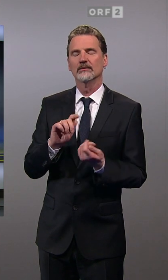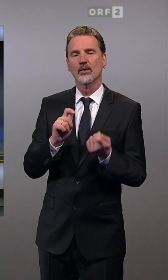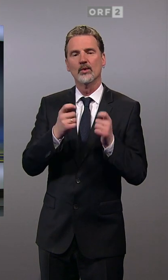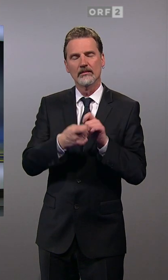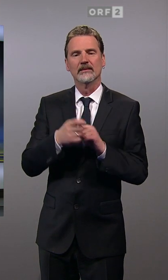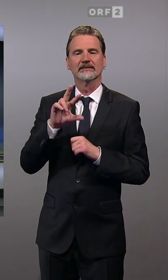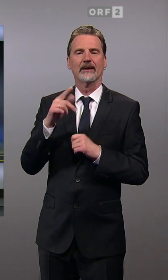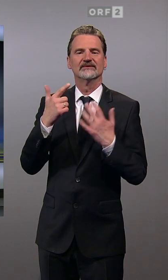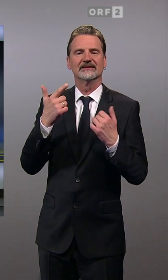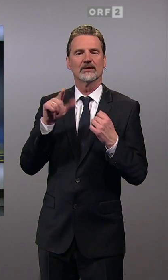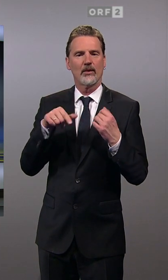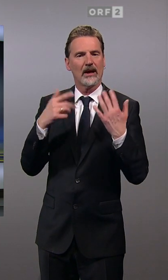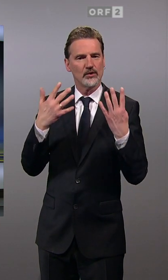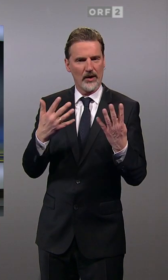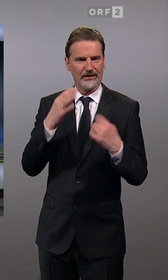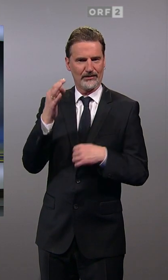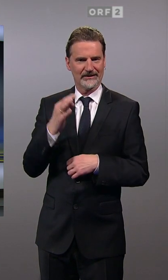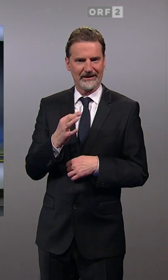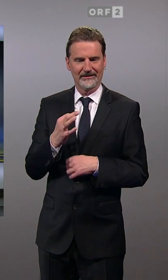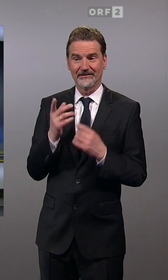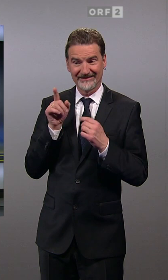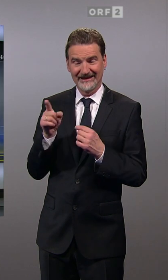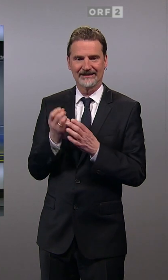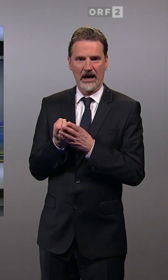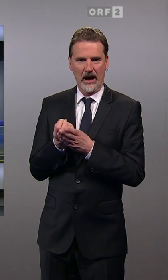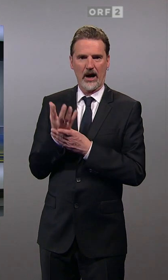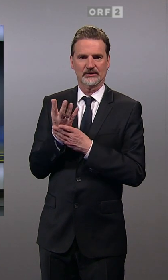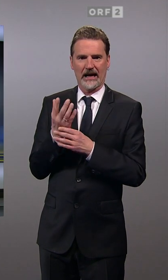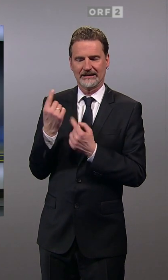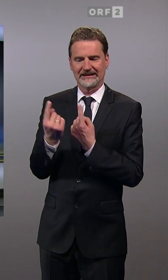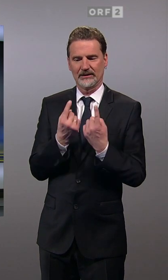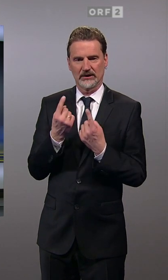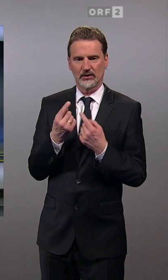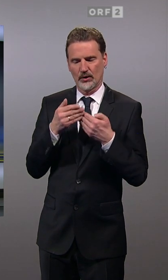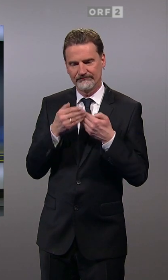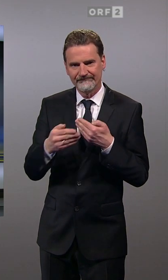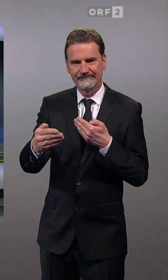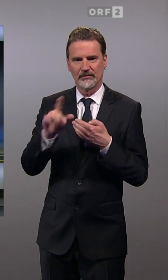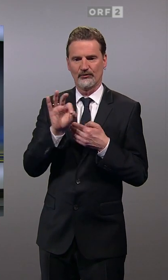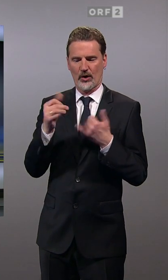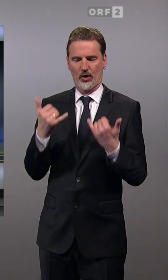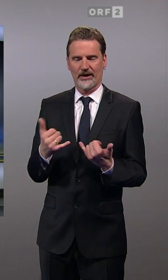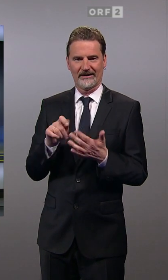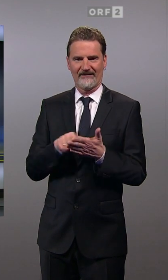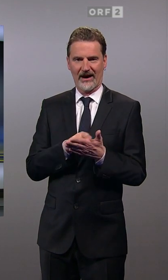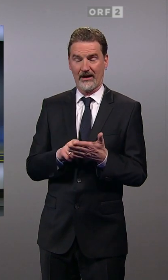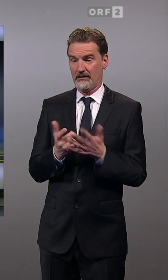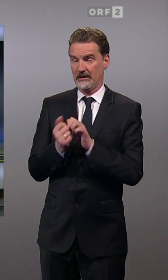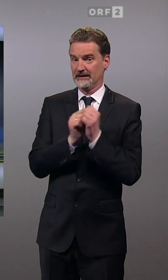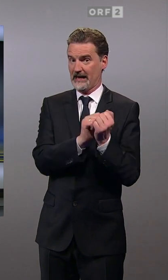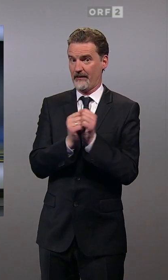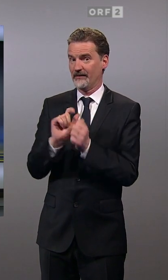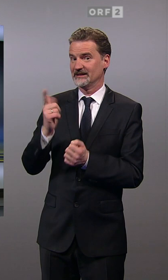,9 Prozent. Das ist also die Ausgangslage für die Wahl heute. Wo es immerhin um ein Ritter nun Platz zwei geht mit der